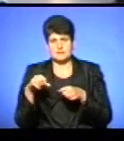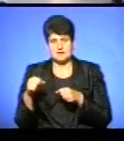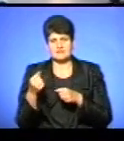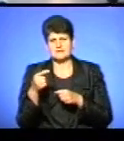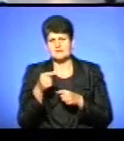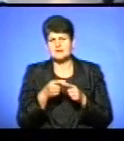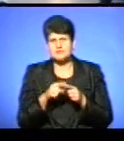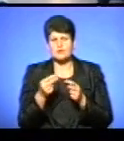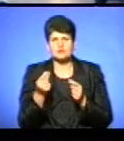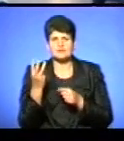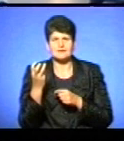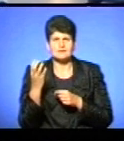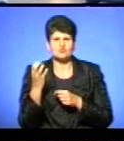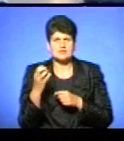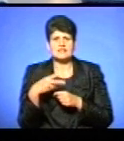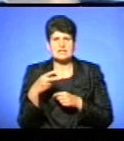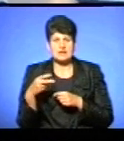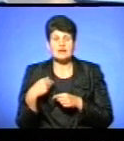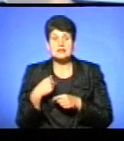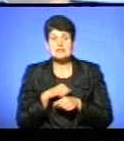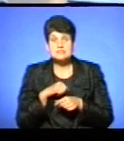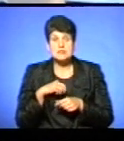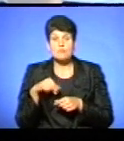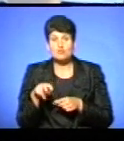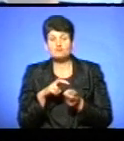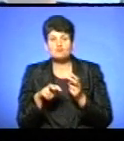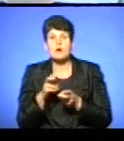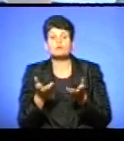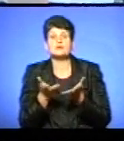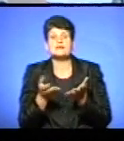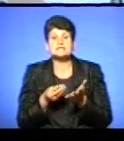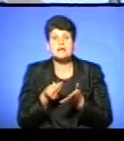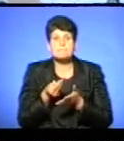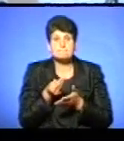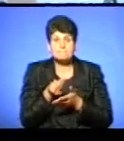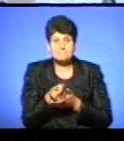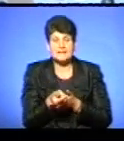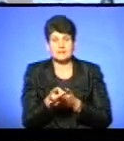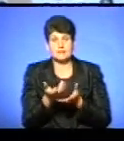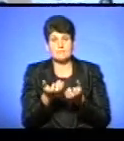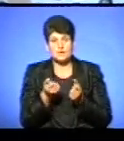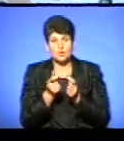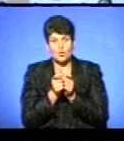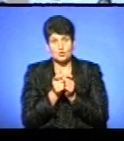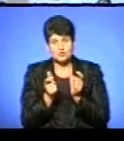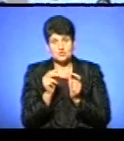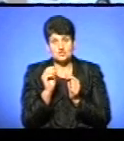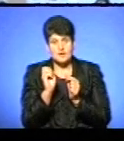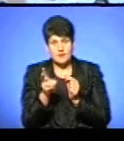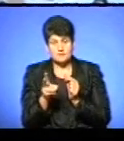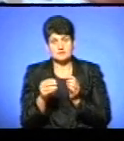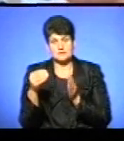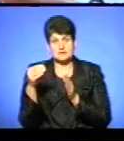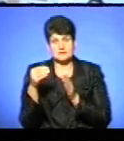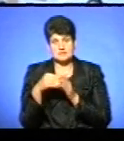в 300-400 євро, тому я сам ходжу, особисто шукаю де, плачу, беру корішок квитанцій, ставлю